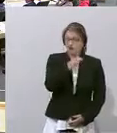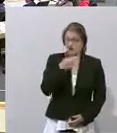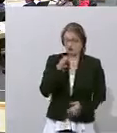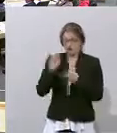geführt hat. Vielen Dank.